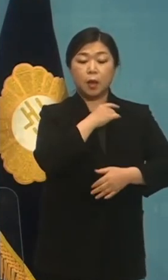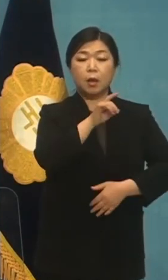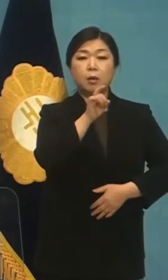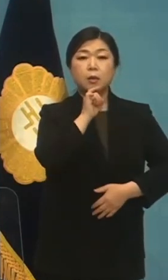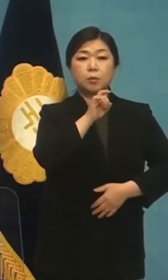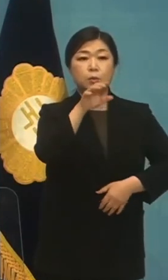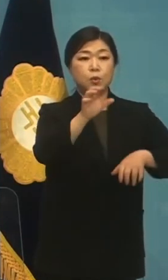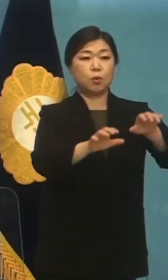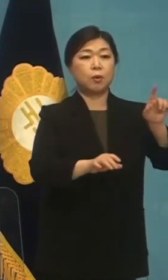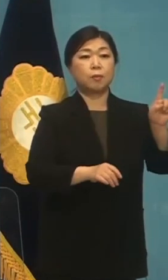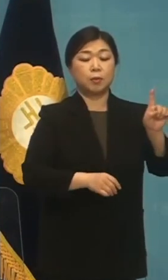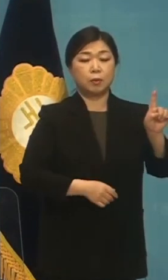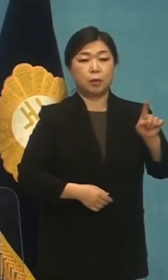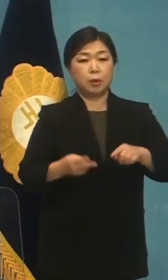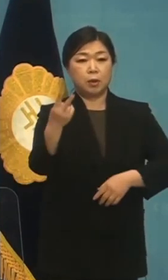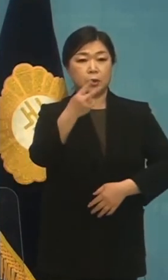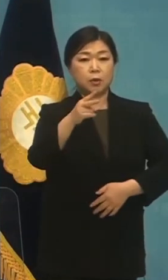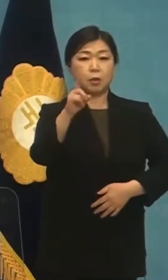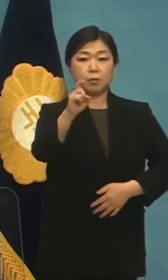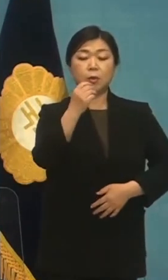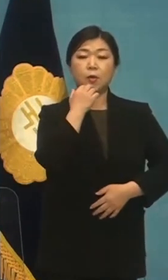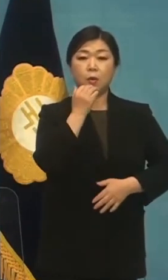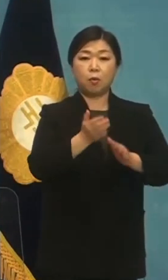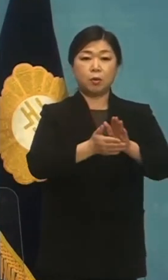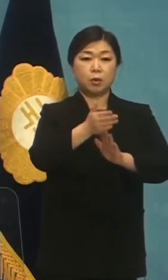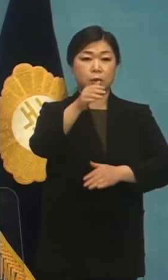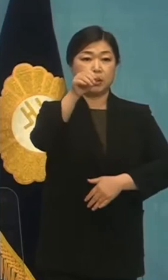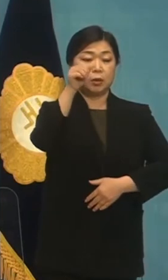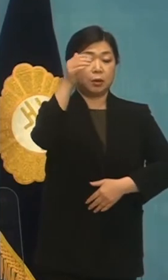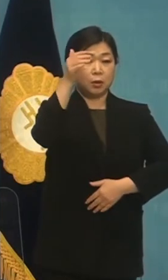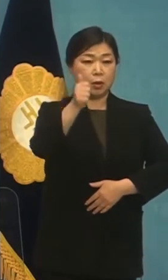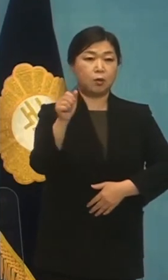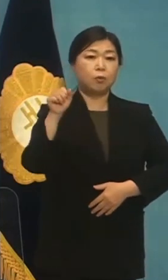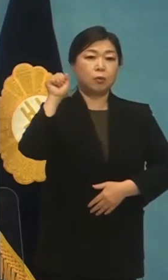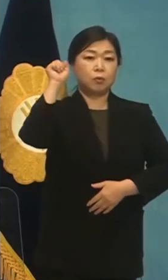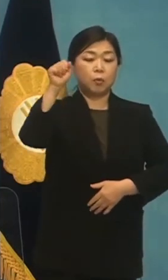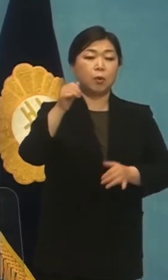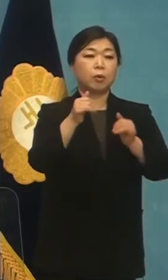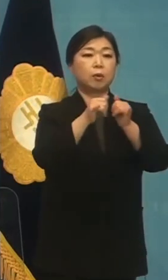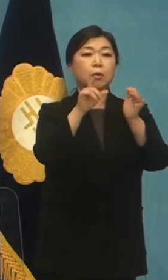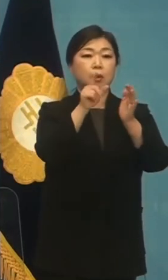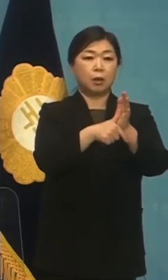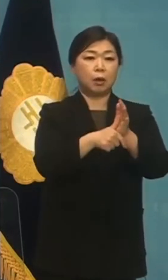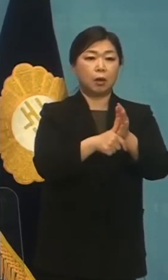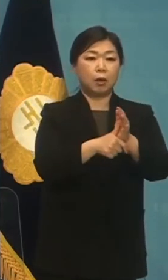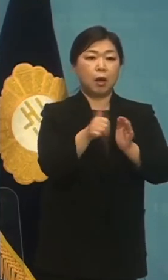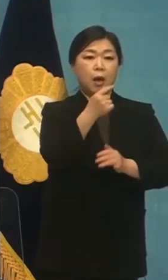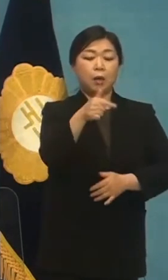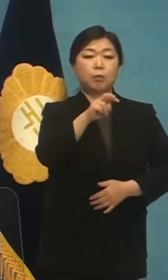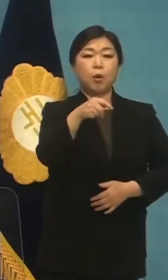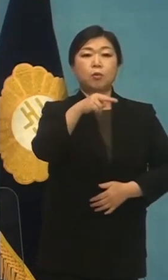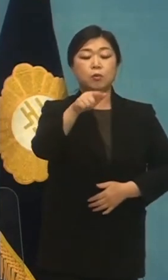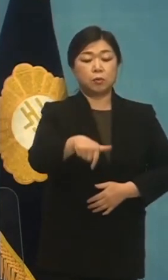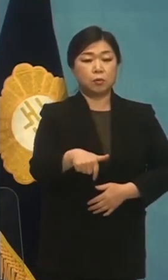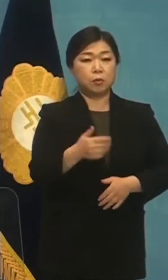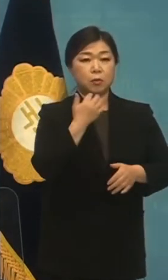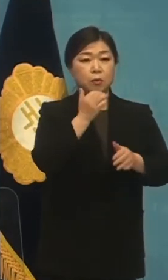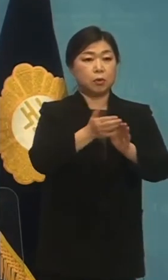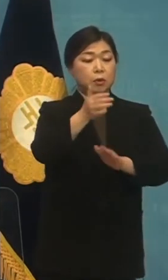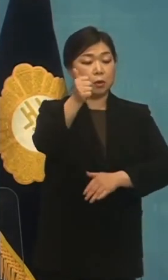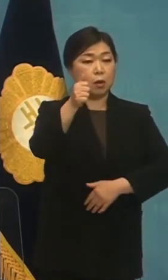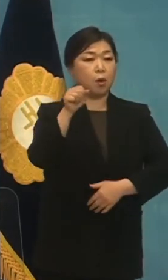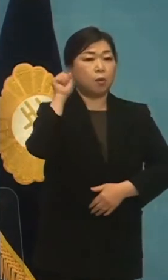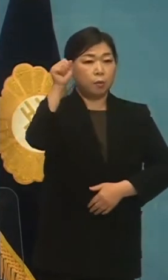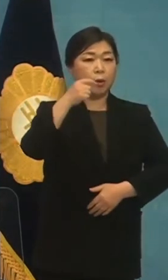동네는 2010년 서울시장 선거 때 한명숙 후보의 공약이었고 박원순 전임 시장도